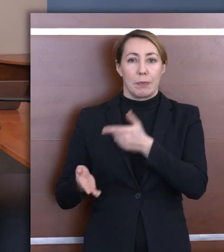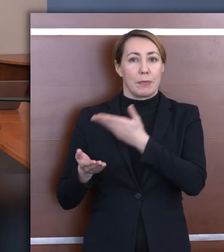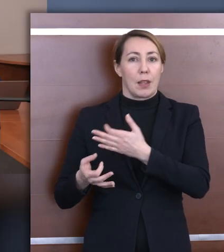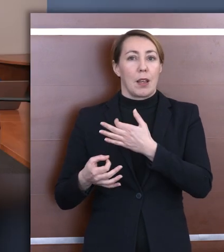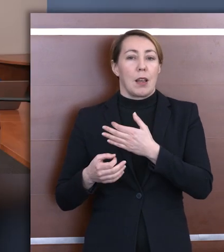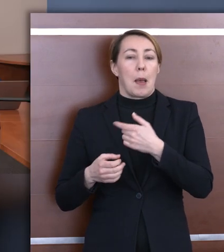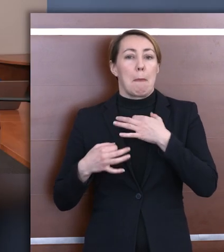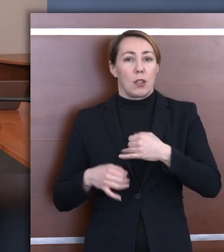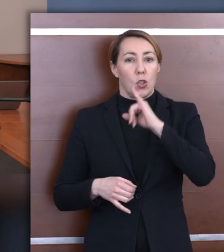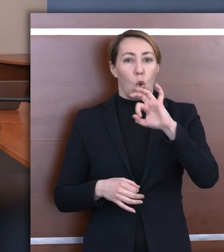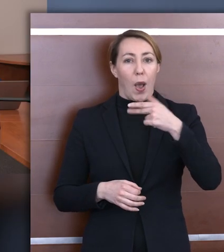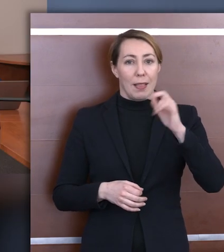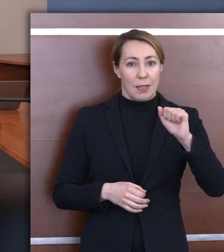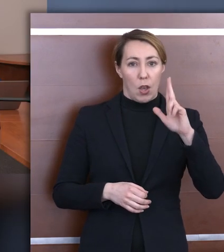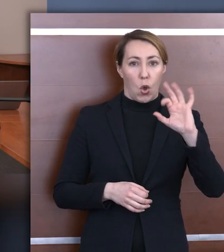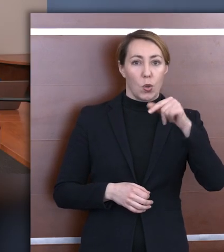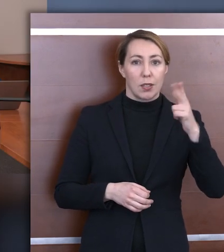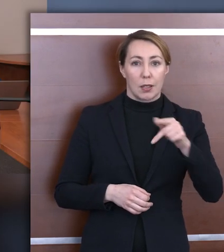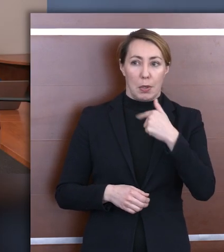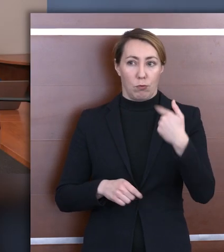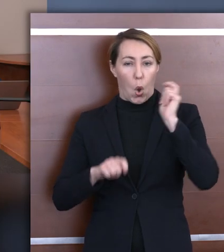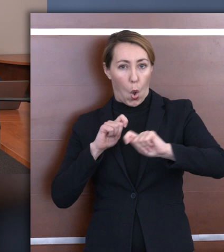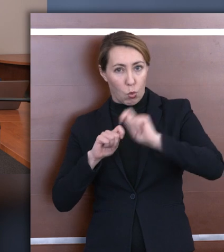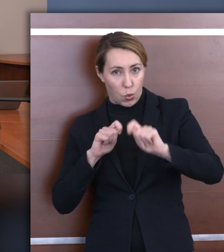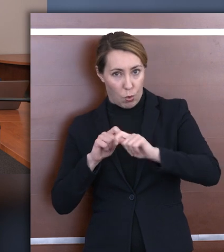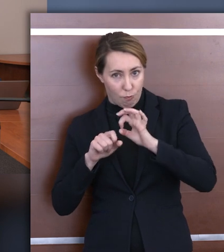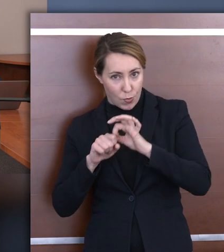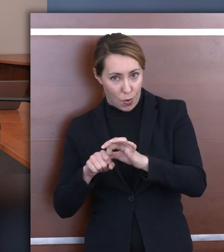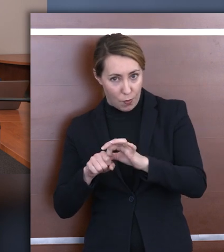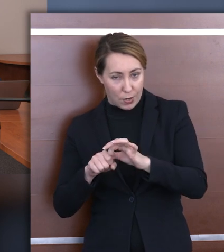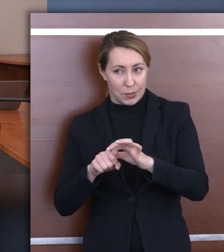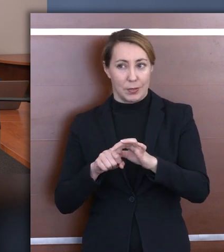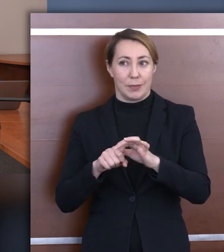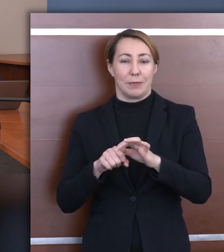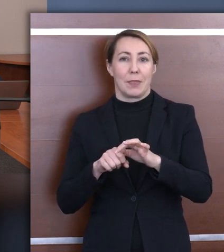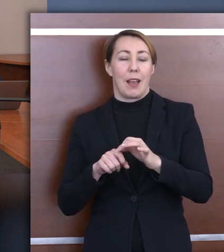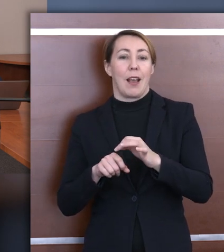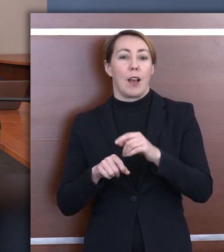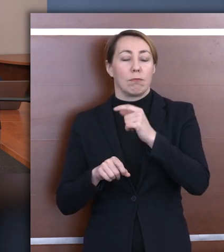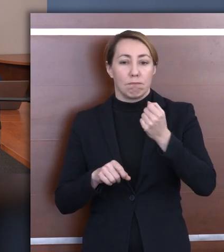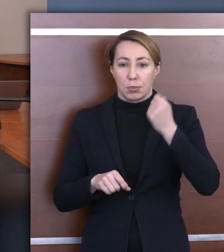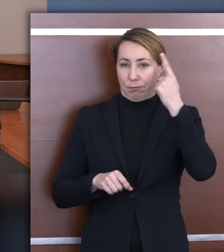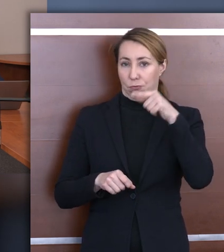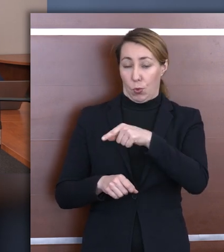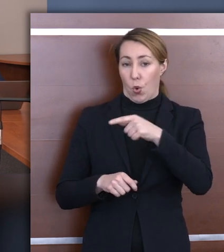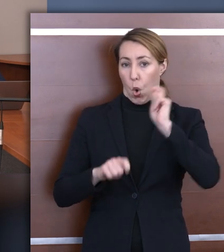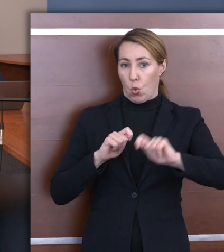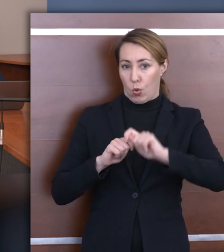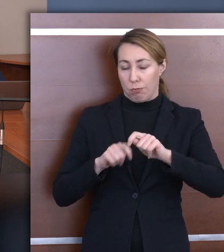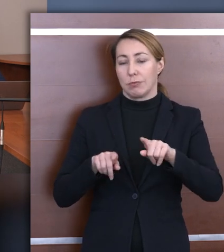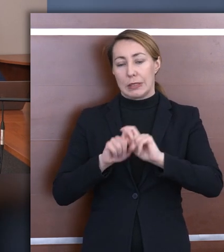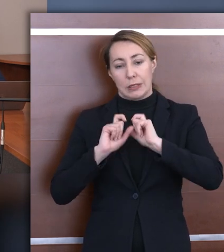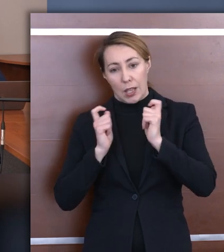ponieważ Pani Joanna Kozak była kontrolorem, niby jest kontrolorem, który wymyślił tę kontrolę i ją